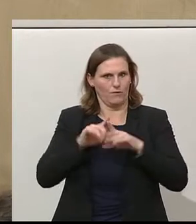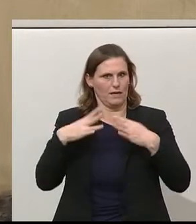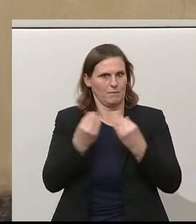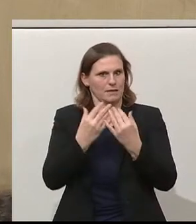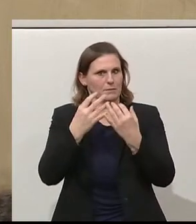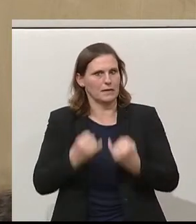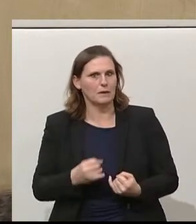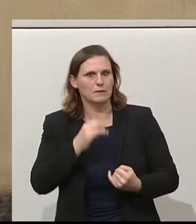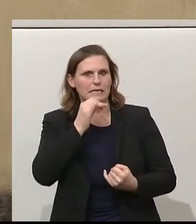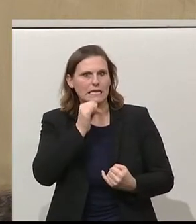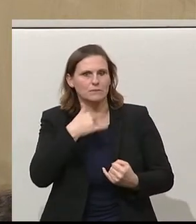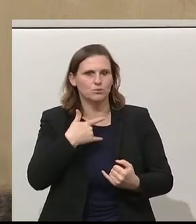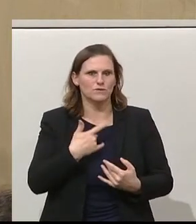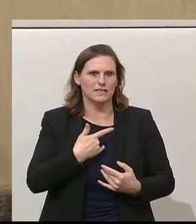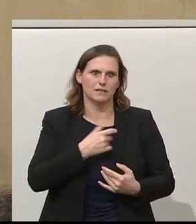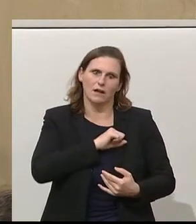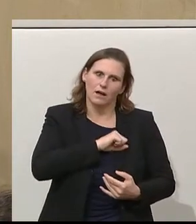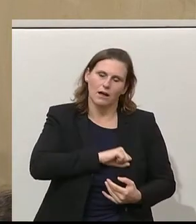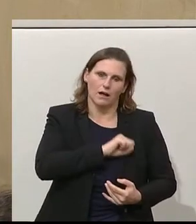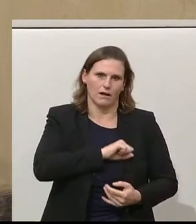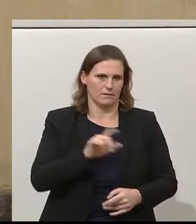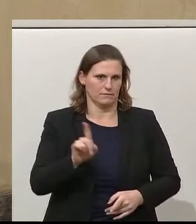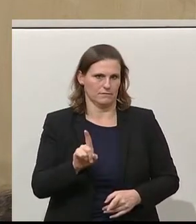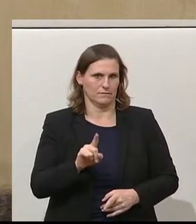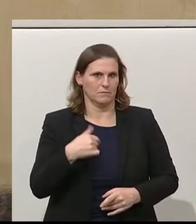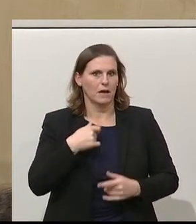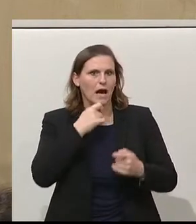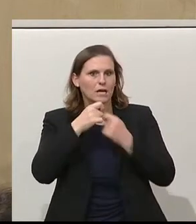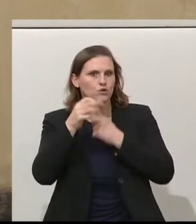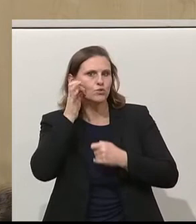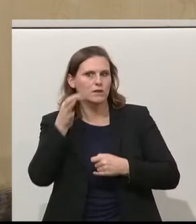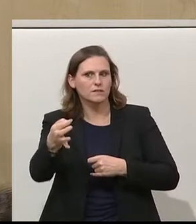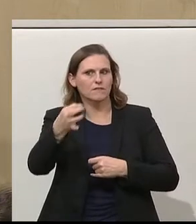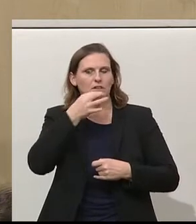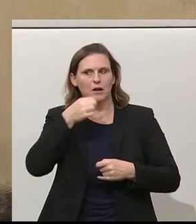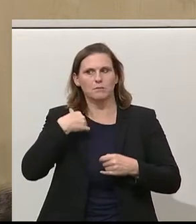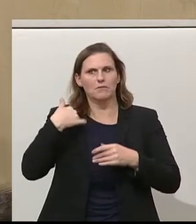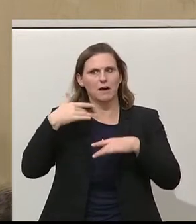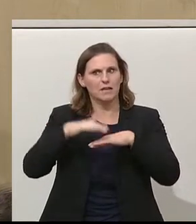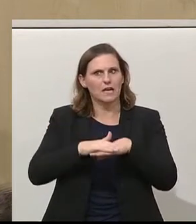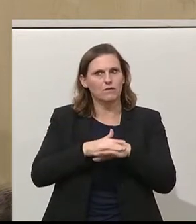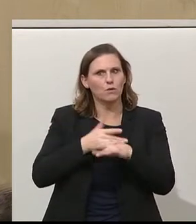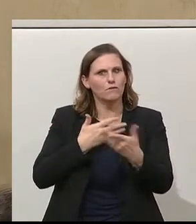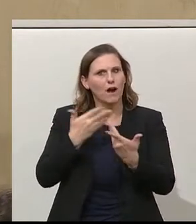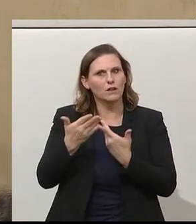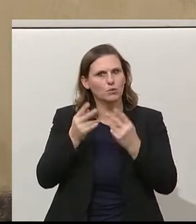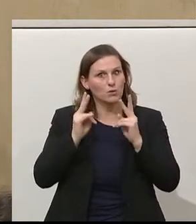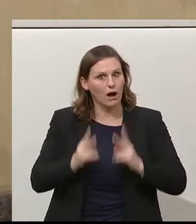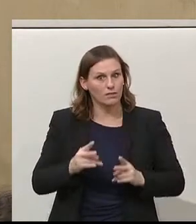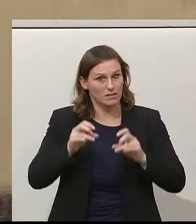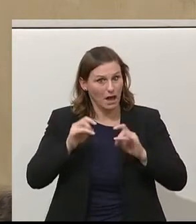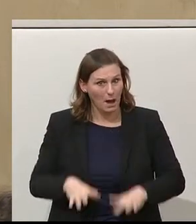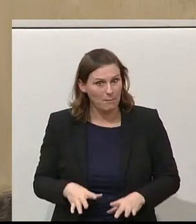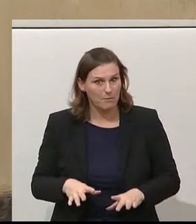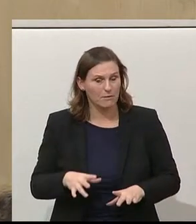ohne dass man sich verbiegen muss. Mich hat eine Journalistin gefragt, ob ich jemals das Gefühl hatte, während der Verhandlungen, es könnte platzen. Gerade